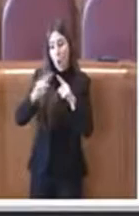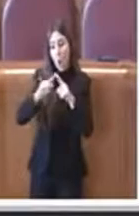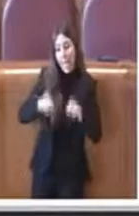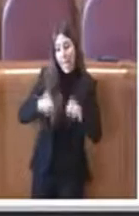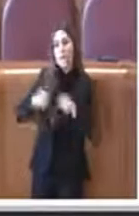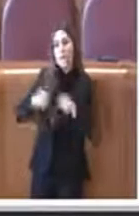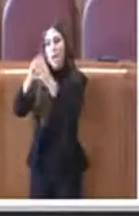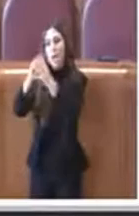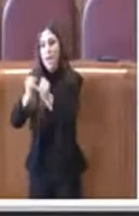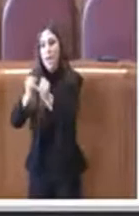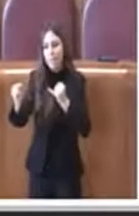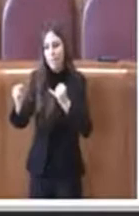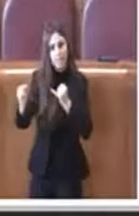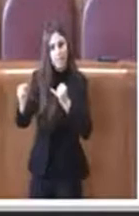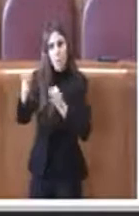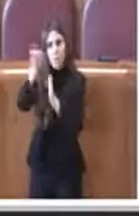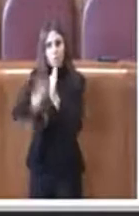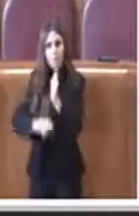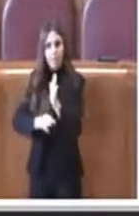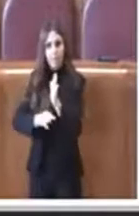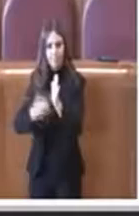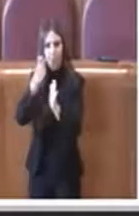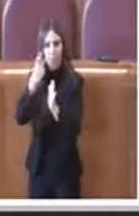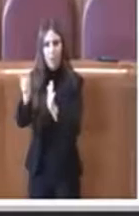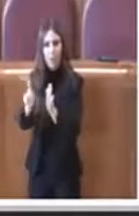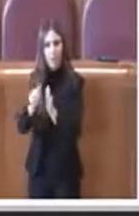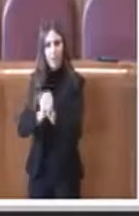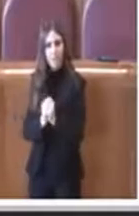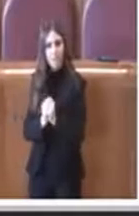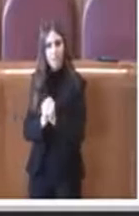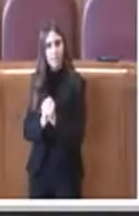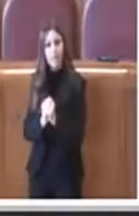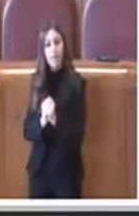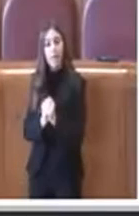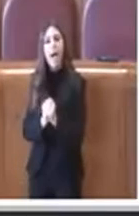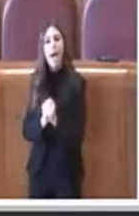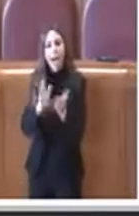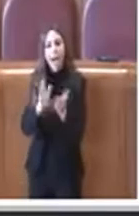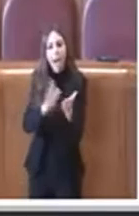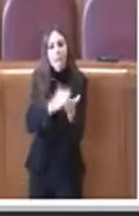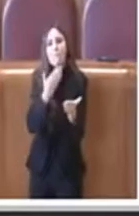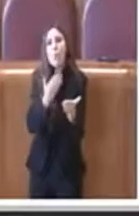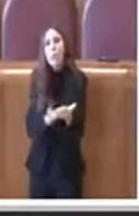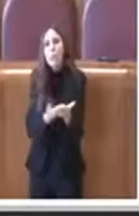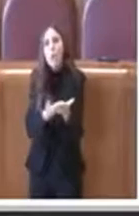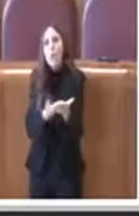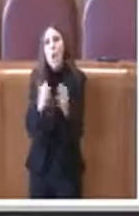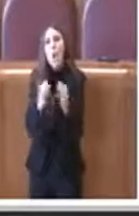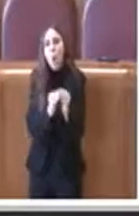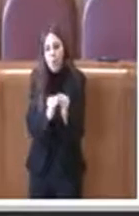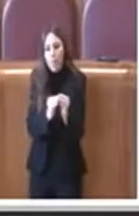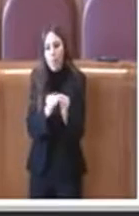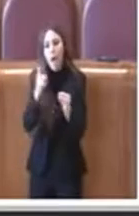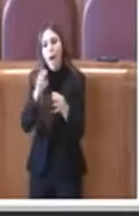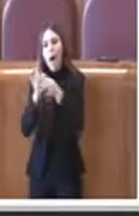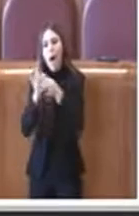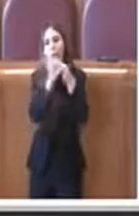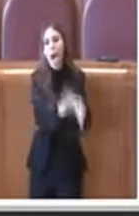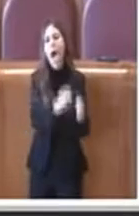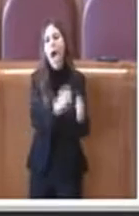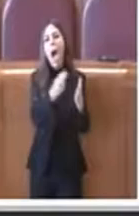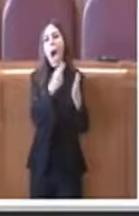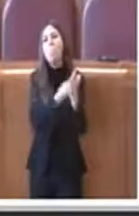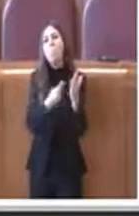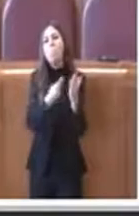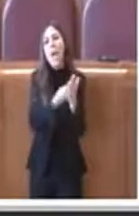dunque ha fatto la valutazione sulla base di quel piano industriale in realtà noi ne stiamo